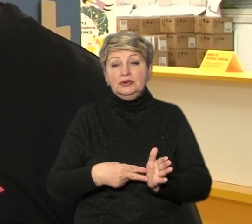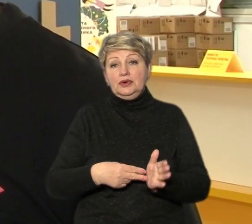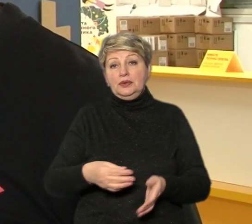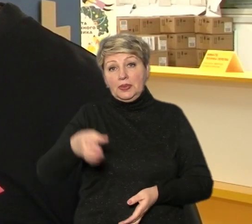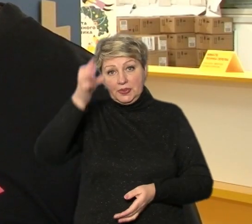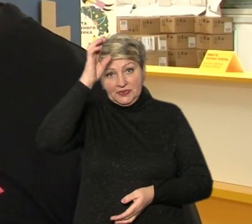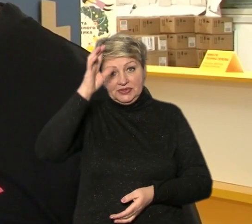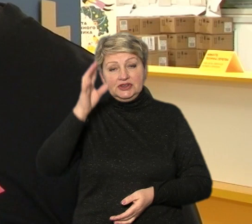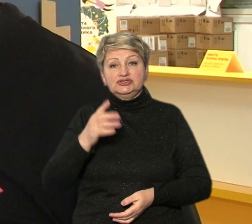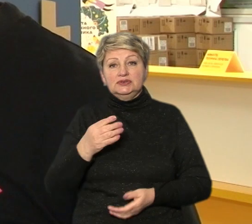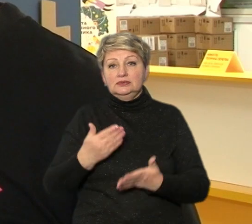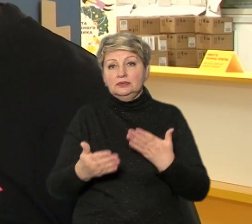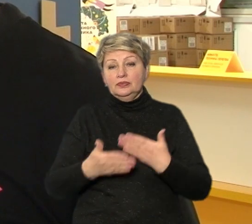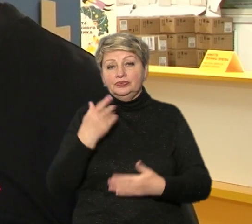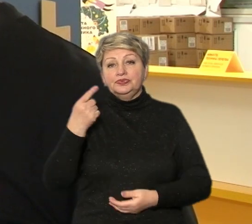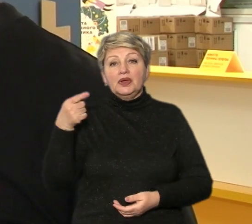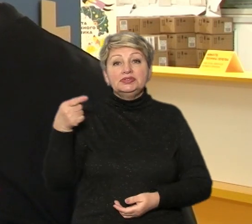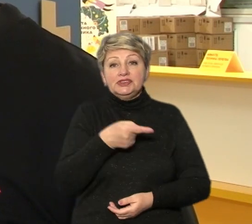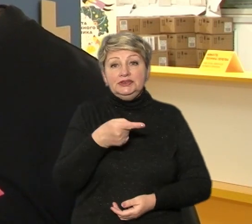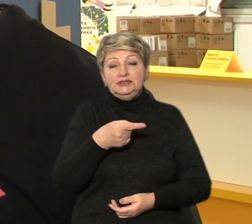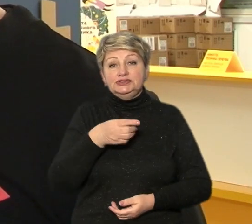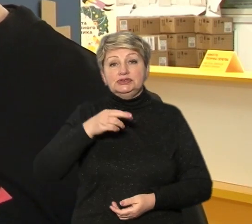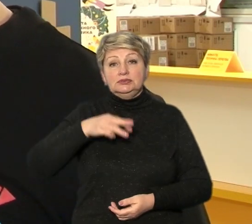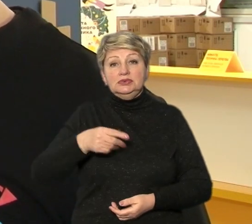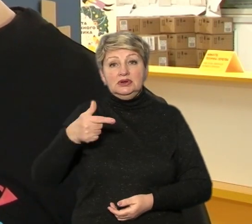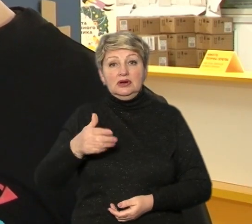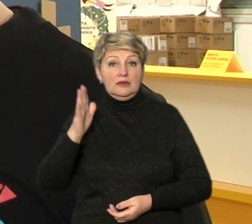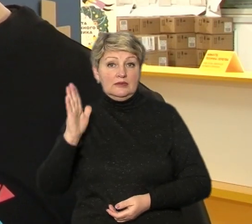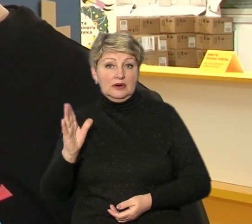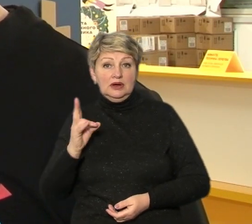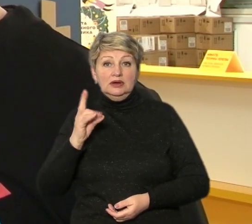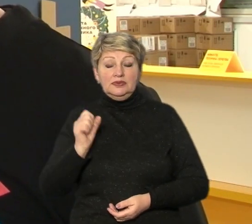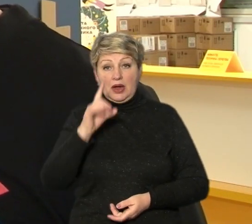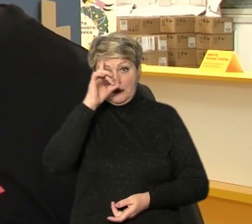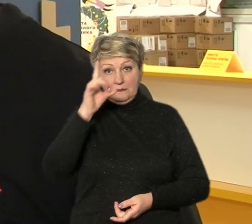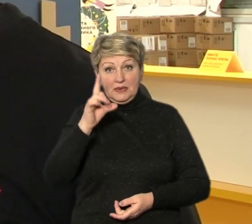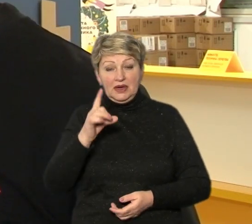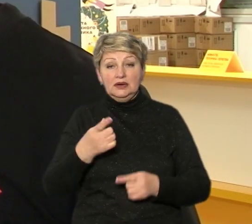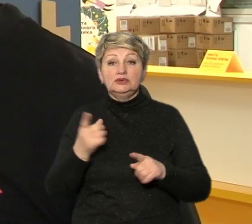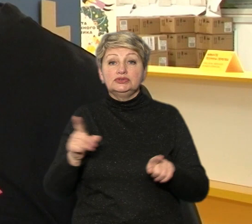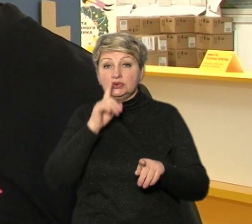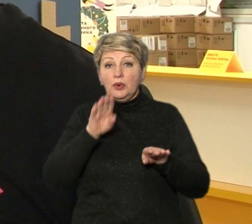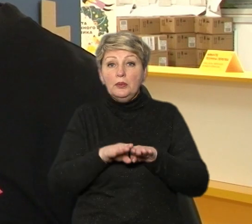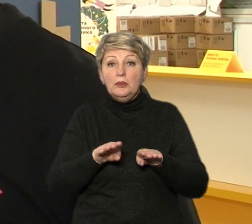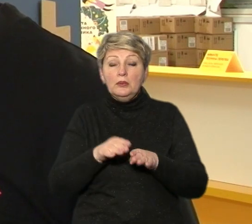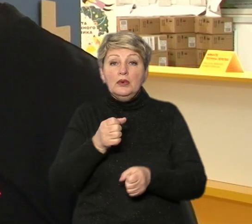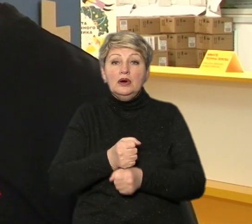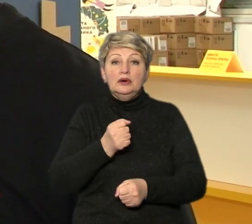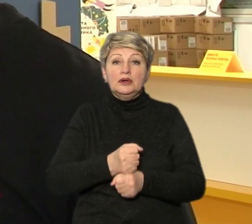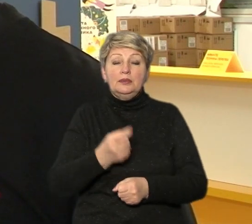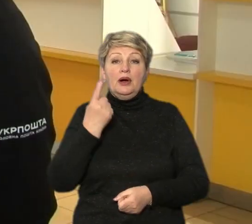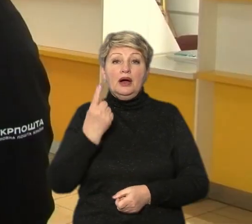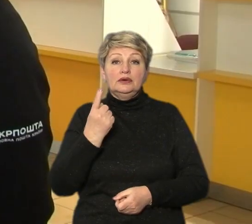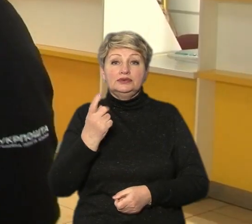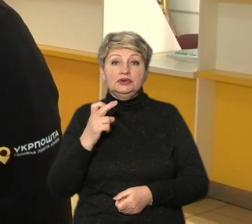тисячу мігават на місяць, що дорівнює роботі одного блоку атомної